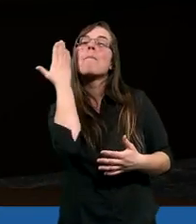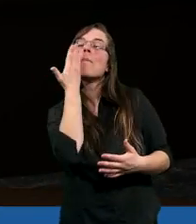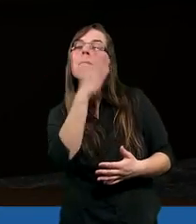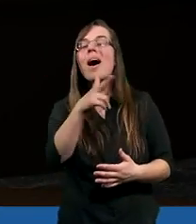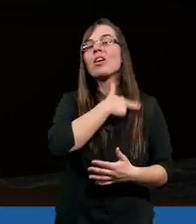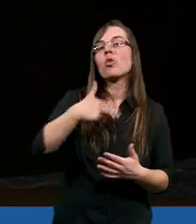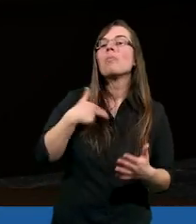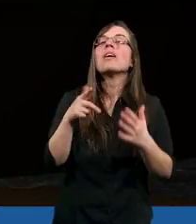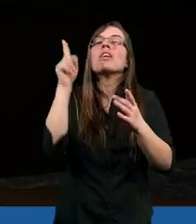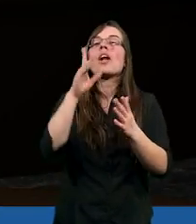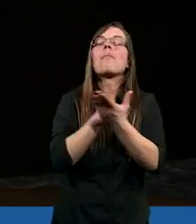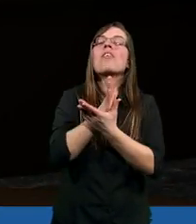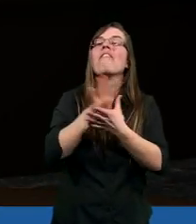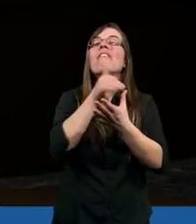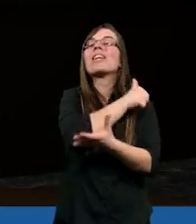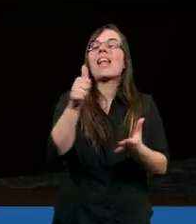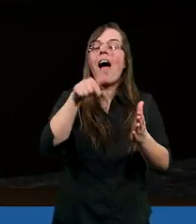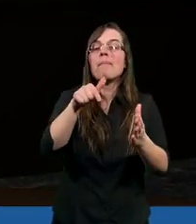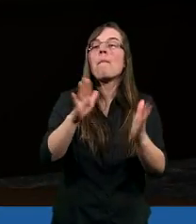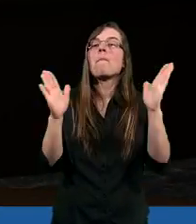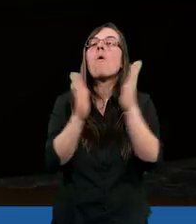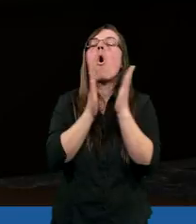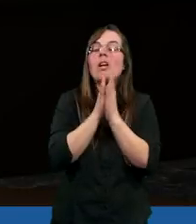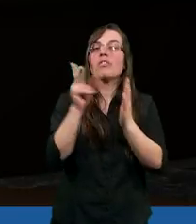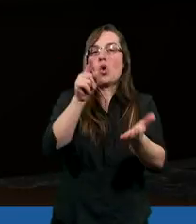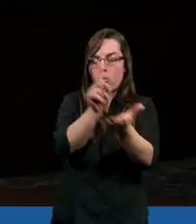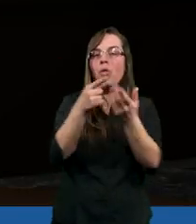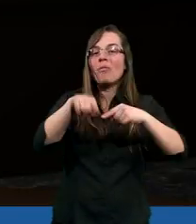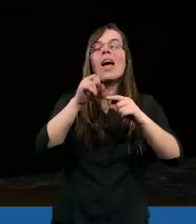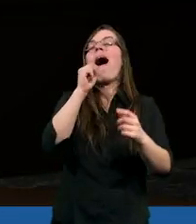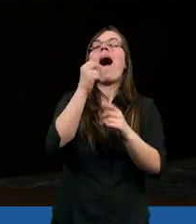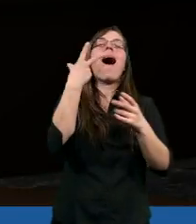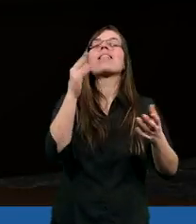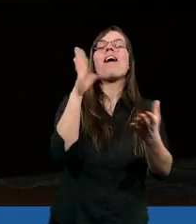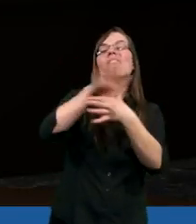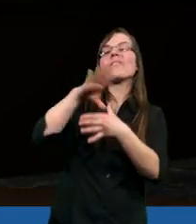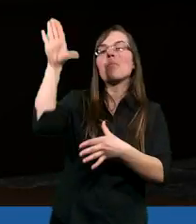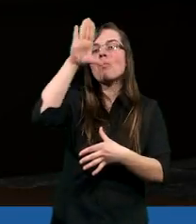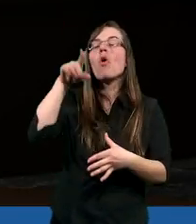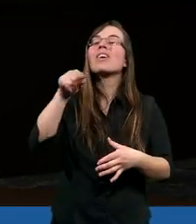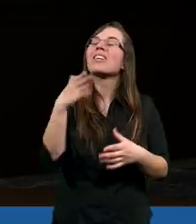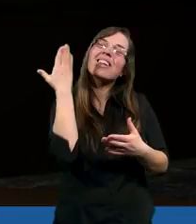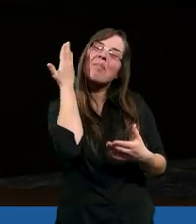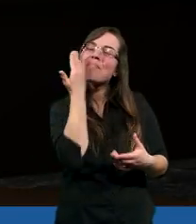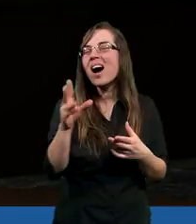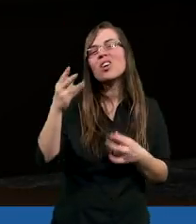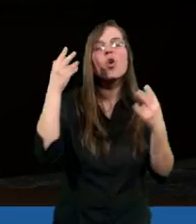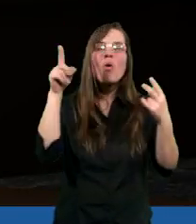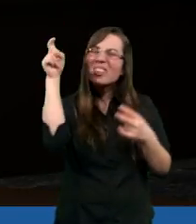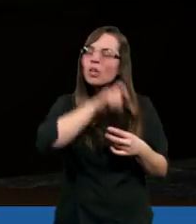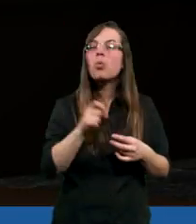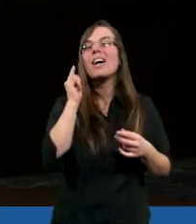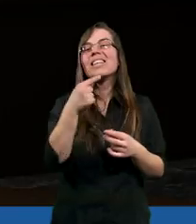bardzo czasami wierzymy w samą modlitwę, a za mało wierzymy w samego Boga, do którego się modlimy. I to jest dla mnie kolosalny błąd, bo